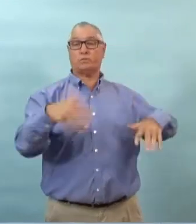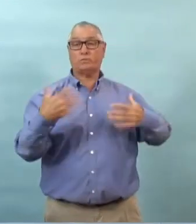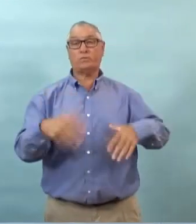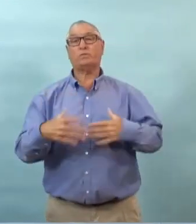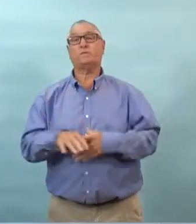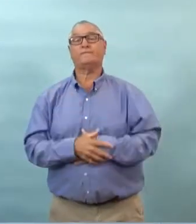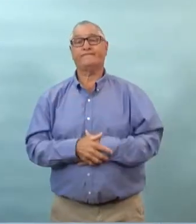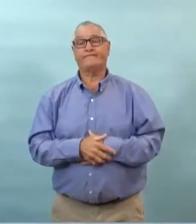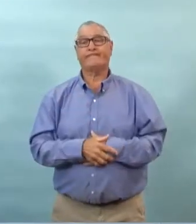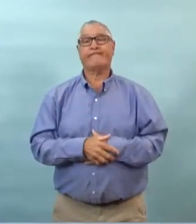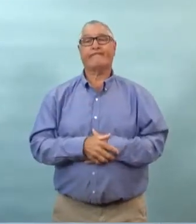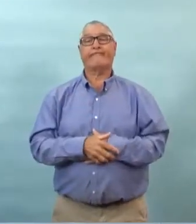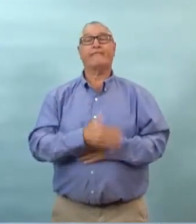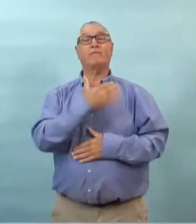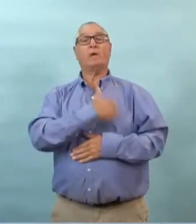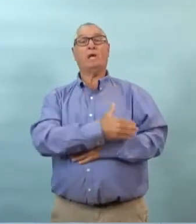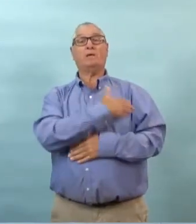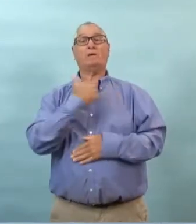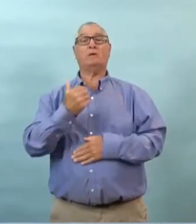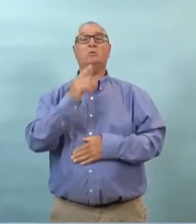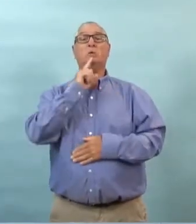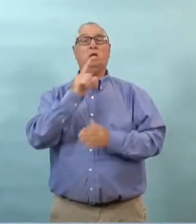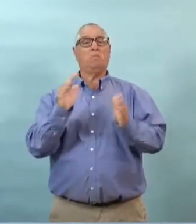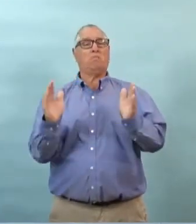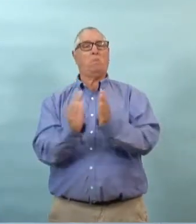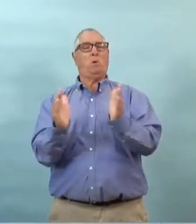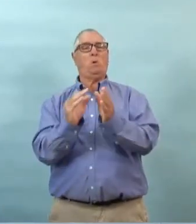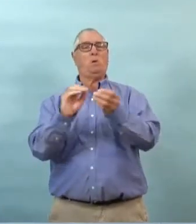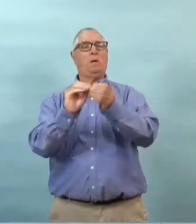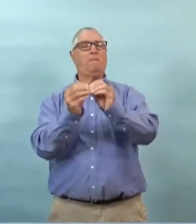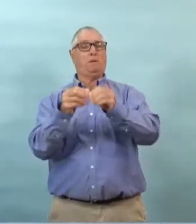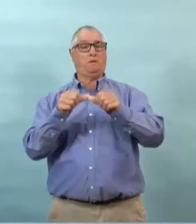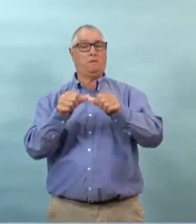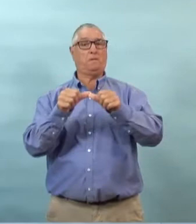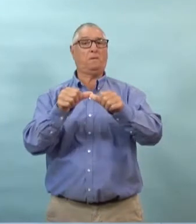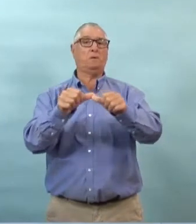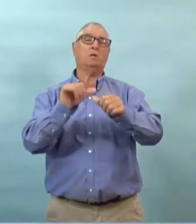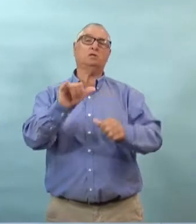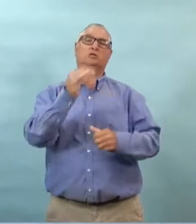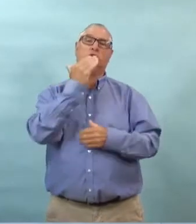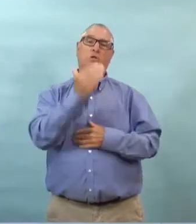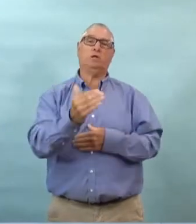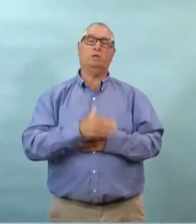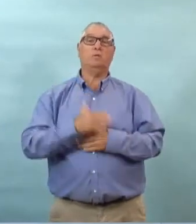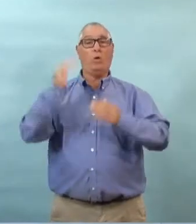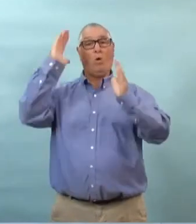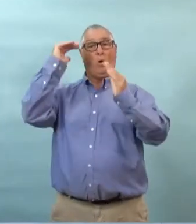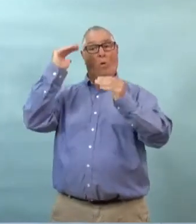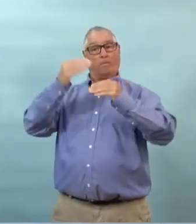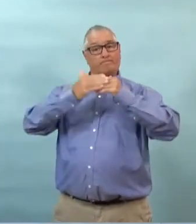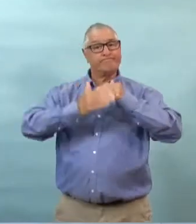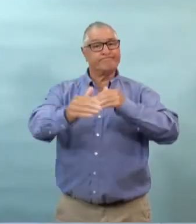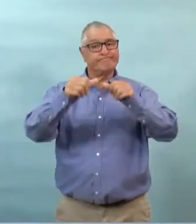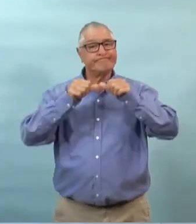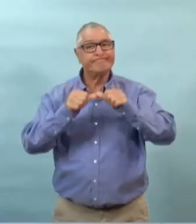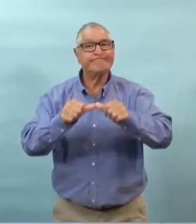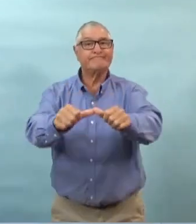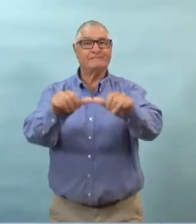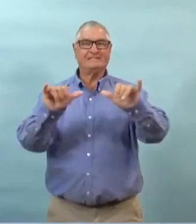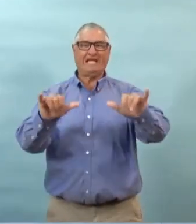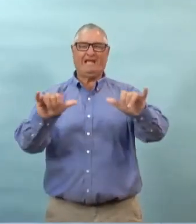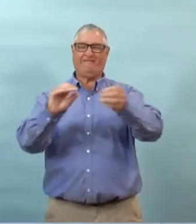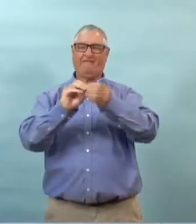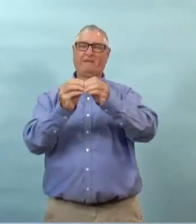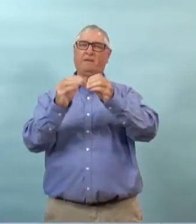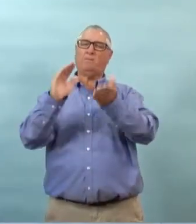'année même dans notre province lorsqu'on se compare aux autres on voit qu'on a des chiffres qui sont assez bas et on veut continuer